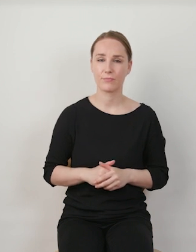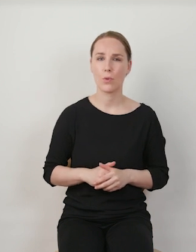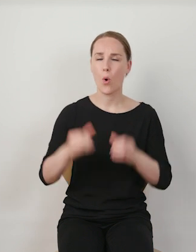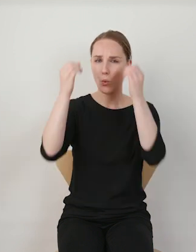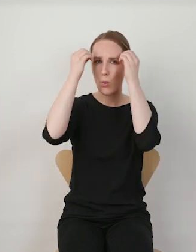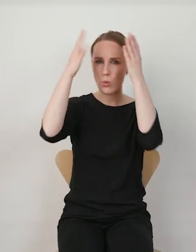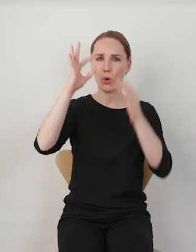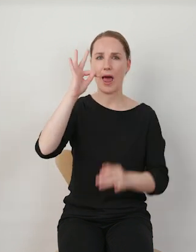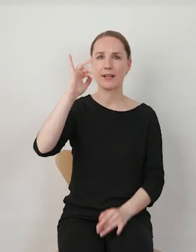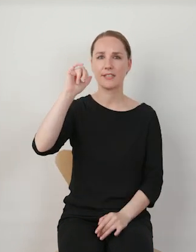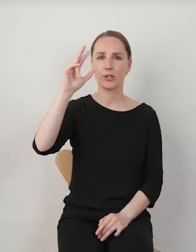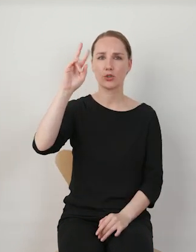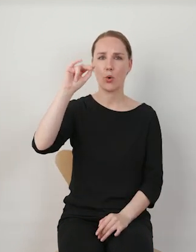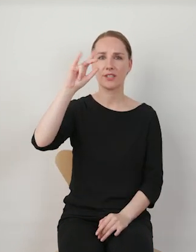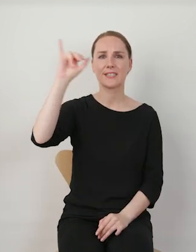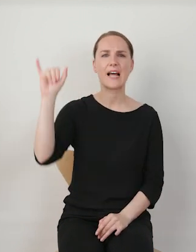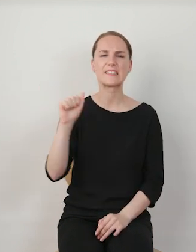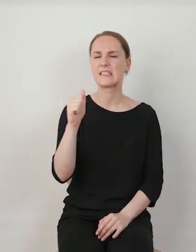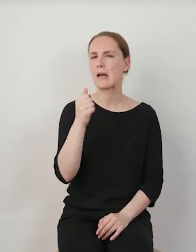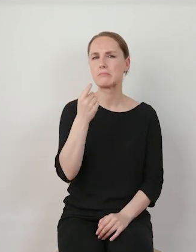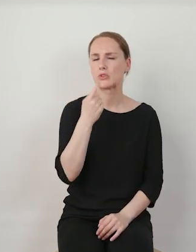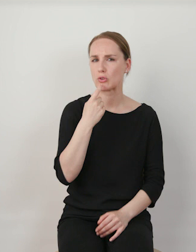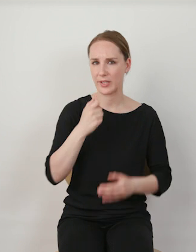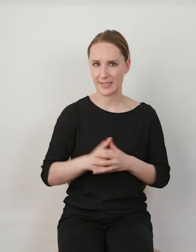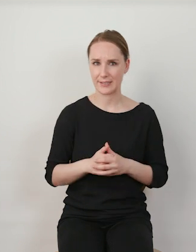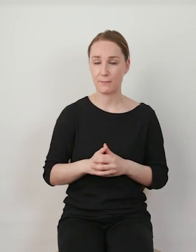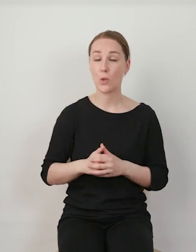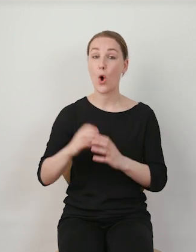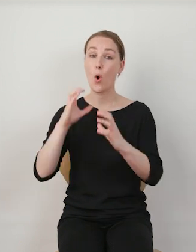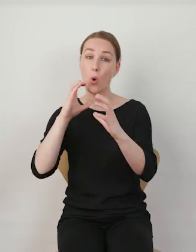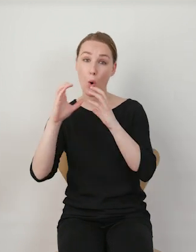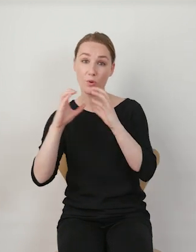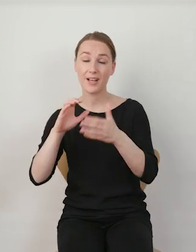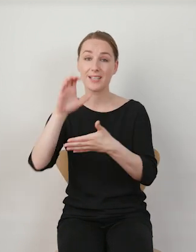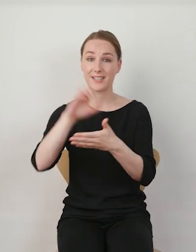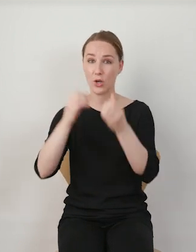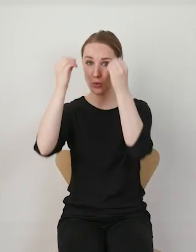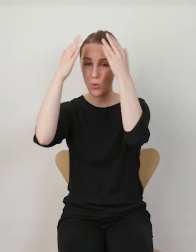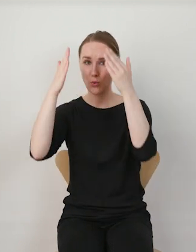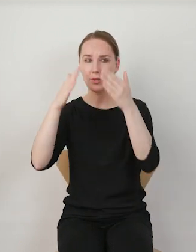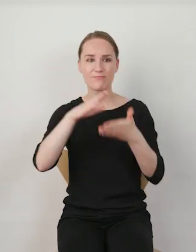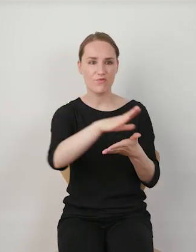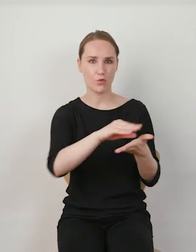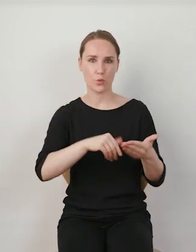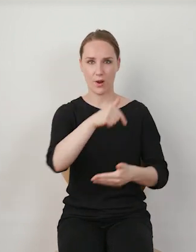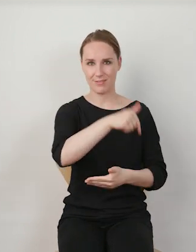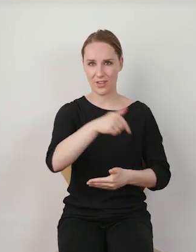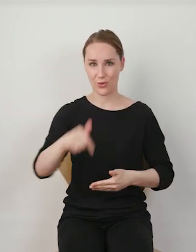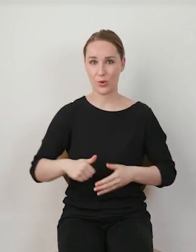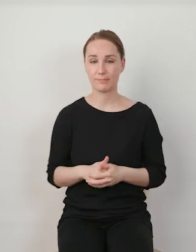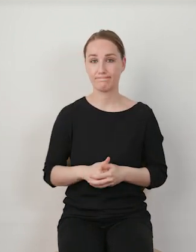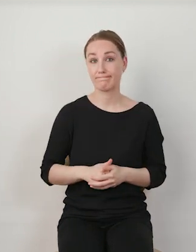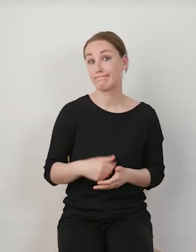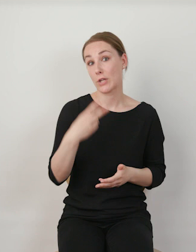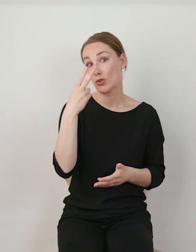kultury będzie zatem polegała na zbliżaniu się komunikatów i tekstów kultury do tiktoka. Zobaczymy,